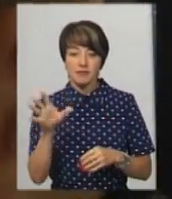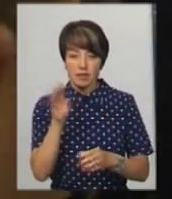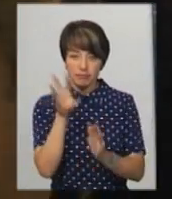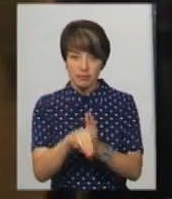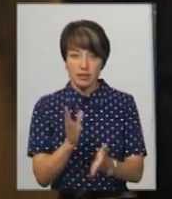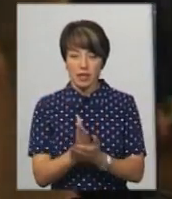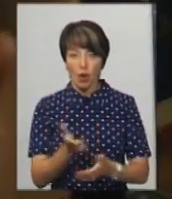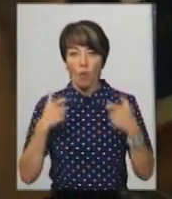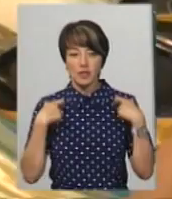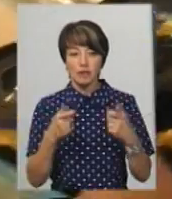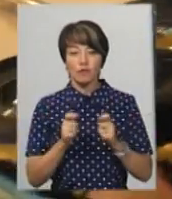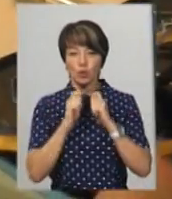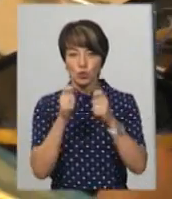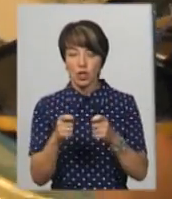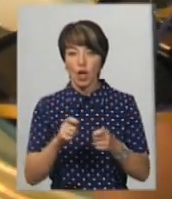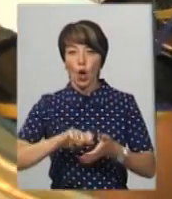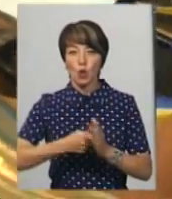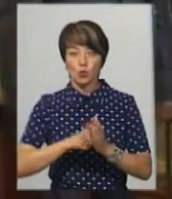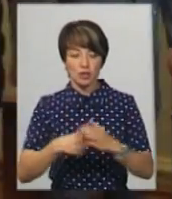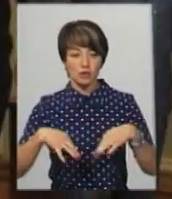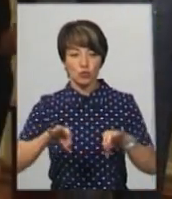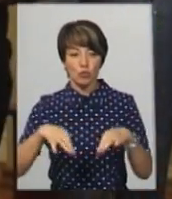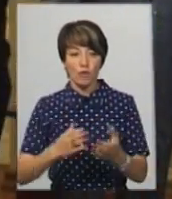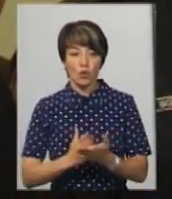Нацполіції вручили ключі від службового транспорту.